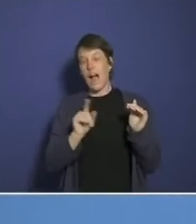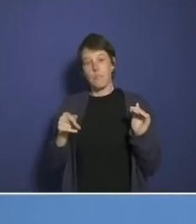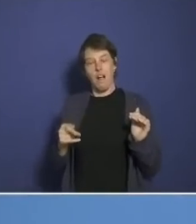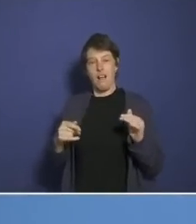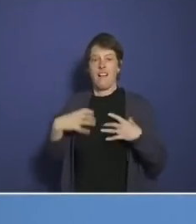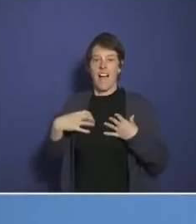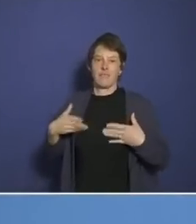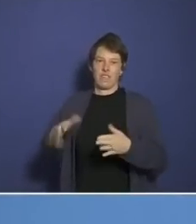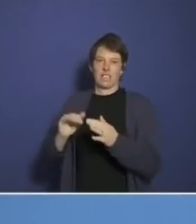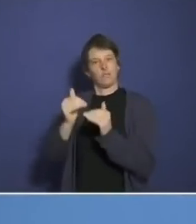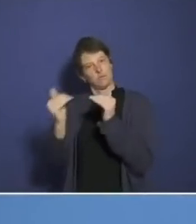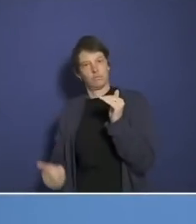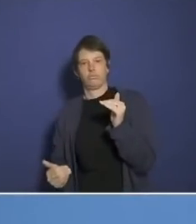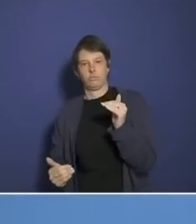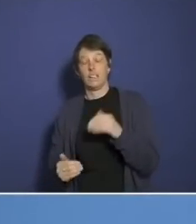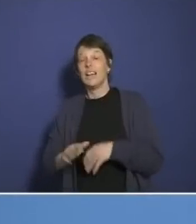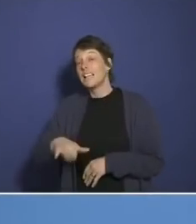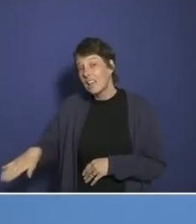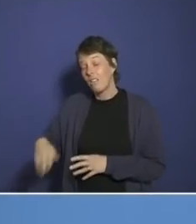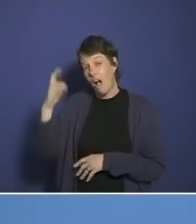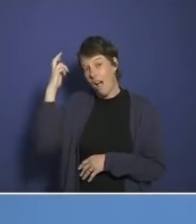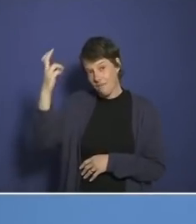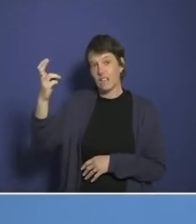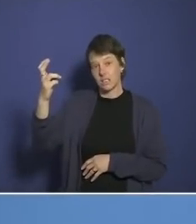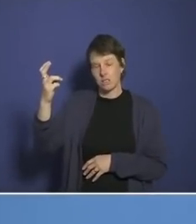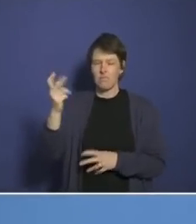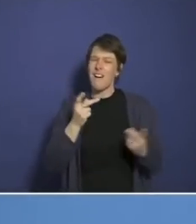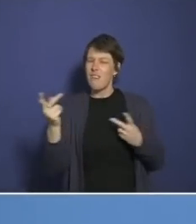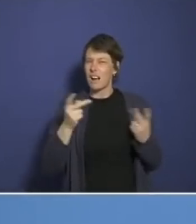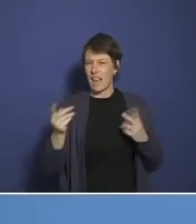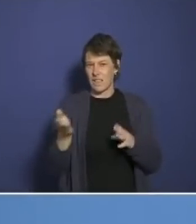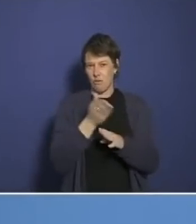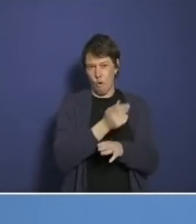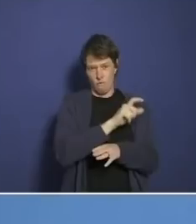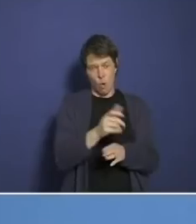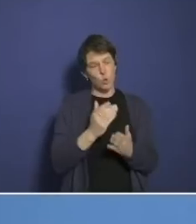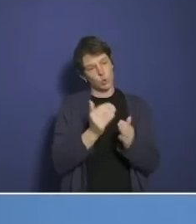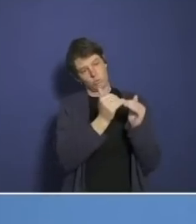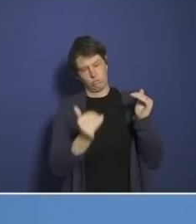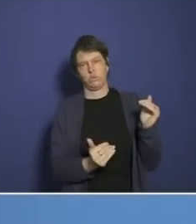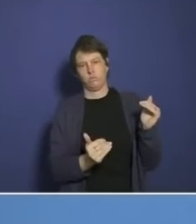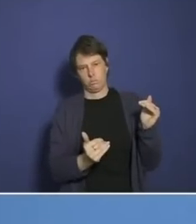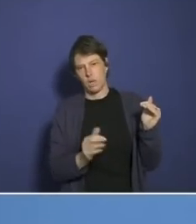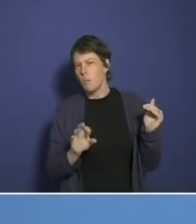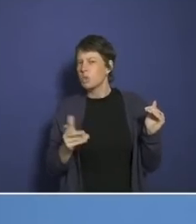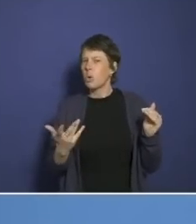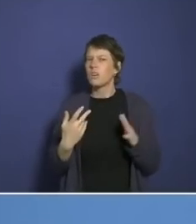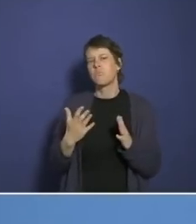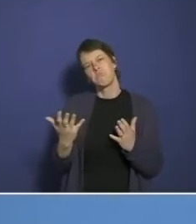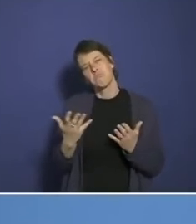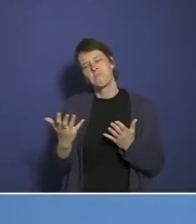Atemwegsinfektionen bei Kindern und Erwachsenen ist im Vergleich zur Vorwoche gesunken und liegt im Bereich der Werte